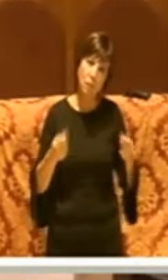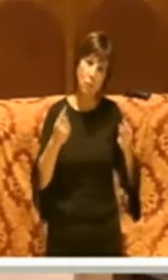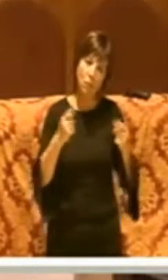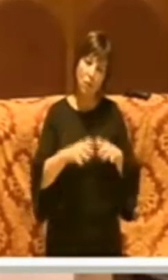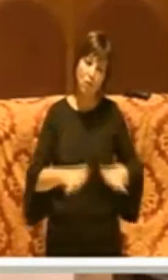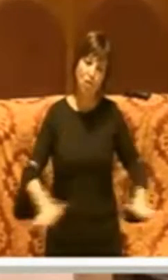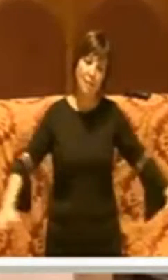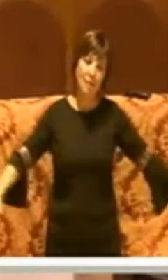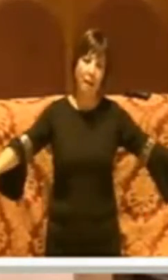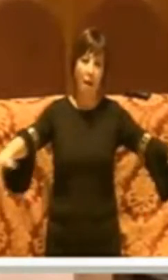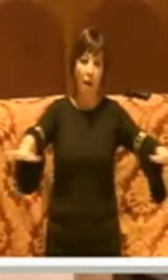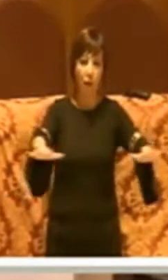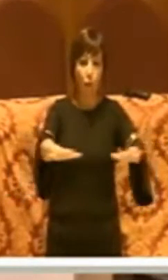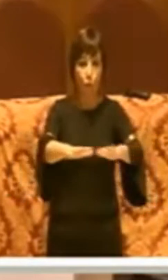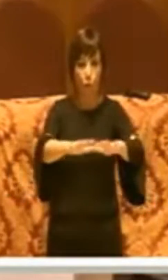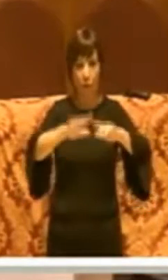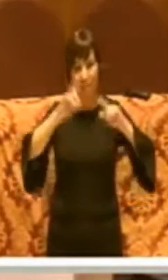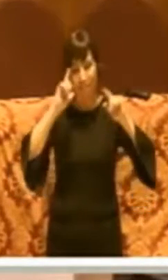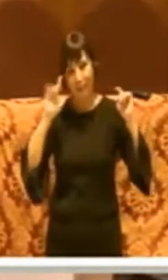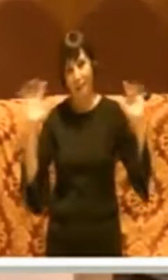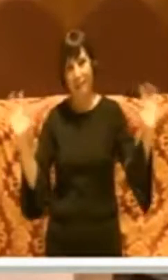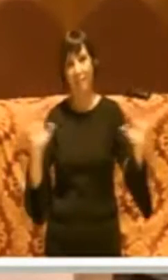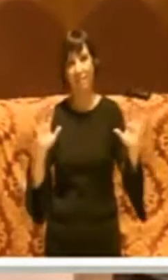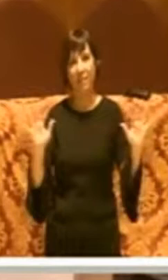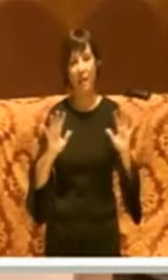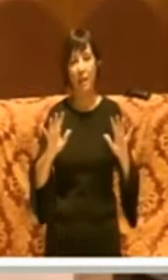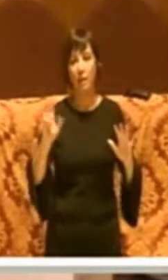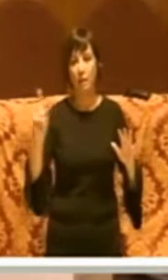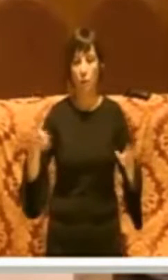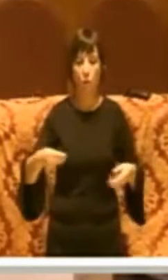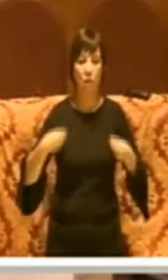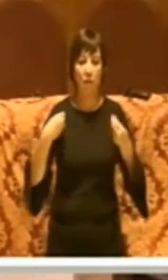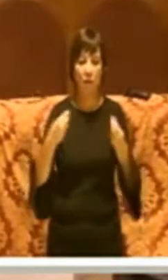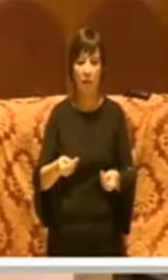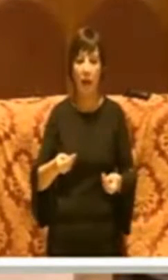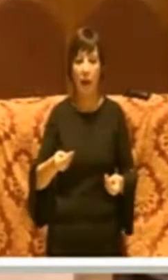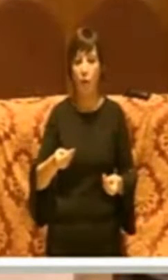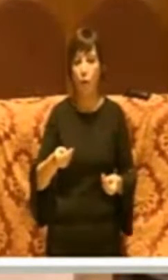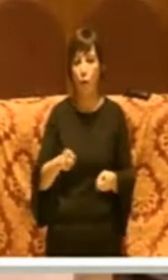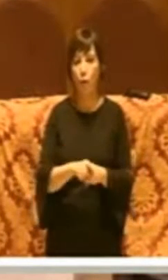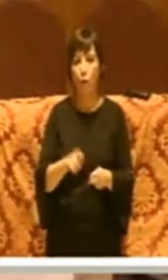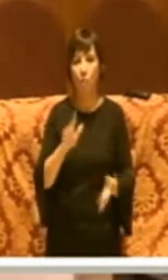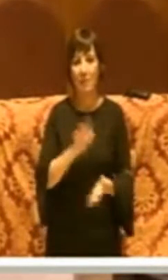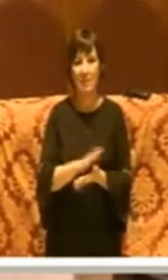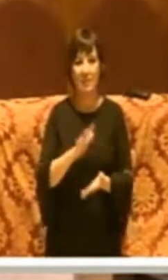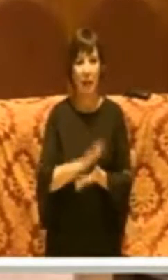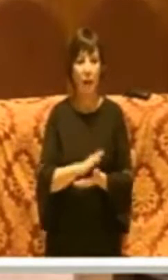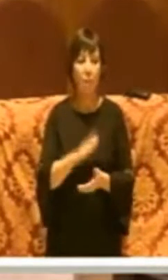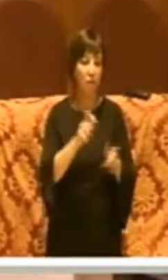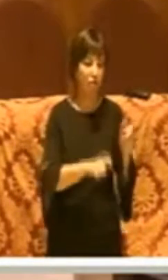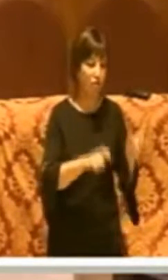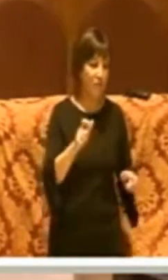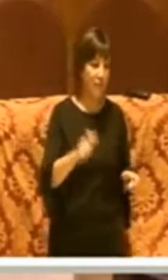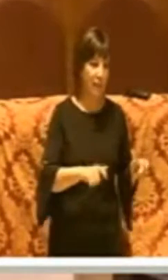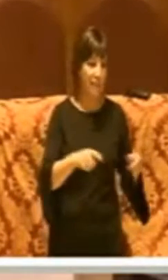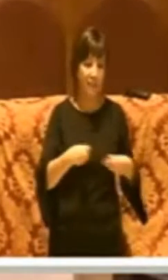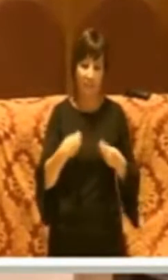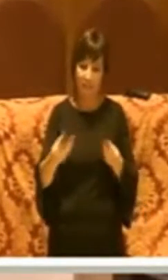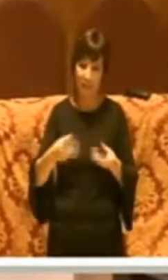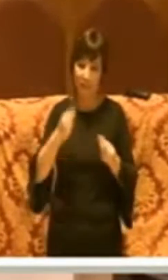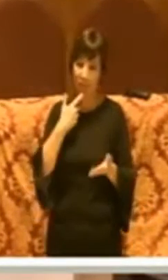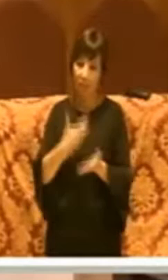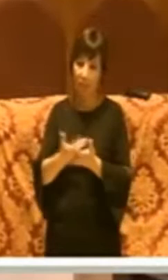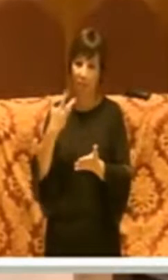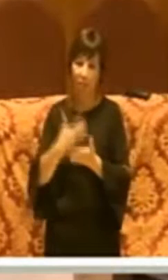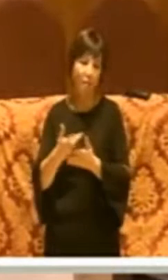terrificante che chiaramente loro danno impasto alla stampa danno impasto ai cittadini e invece io